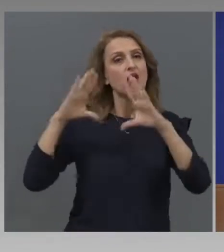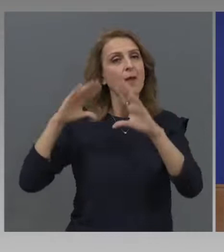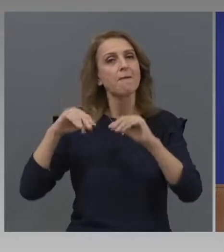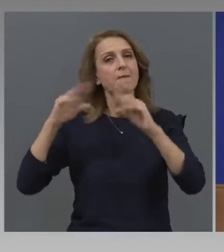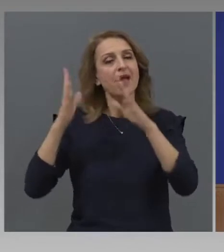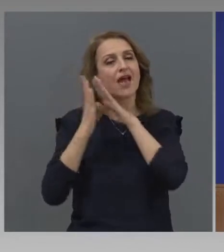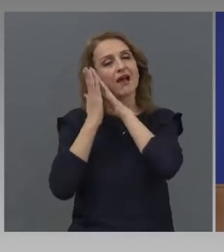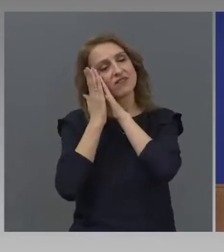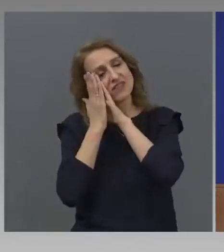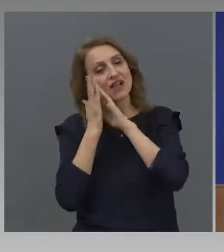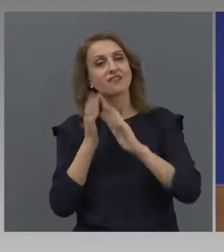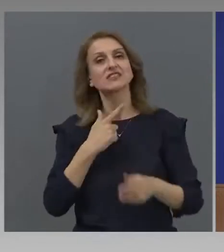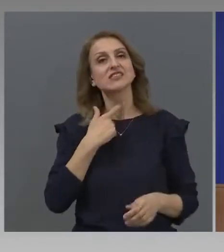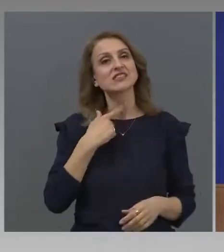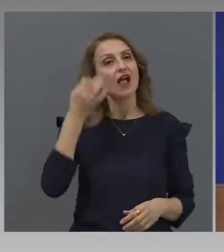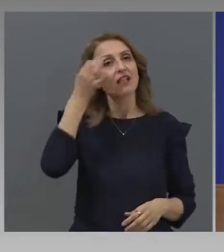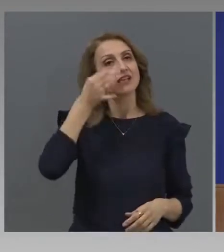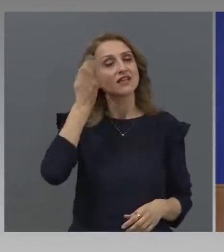спиши.